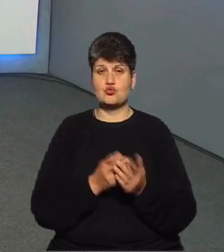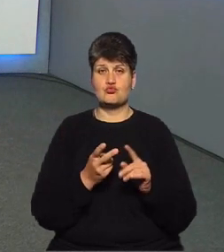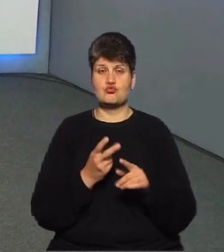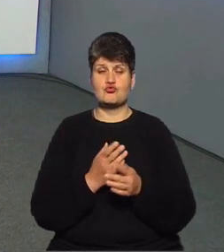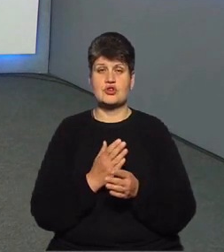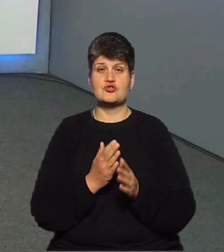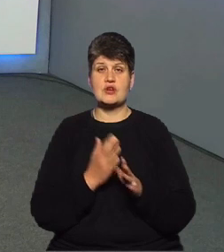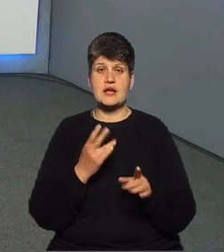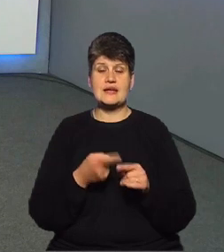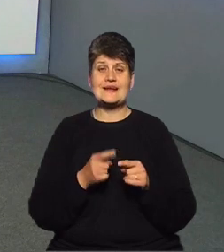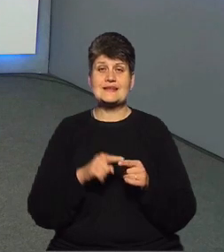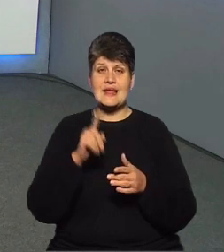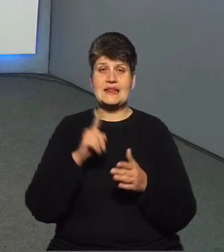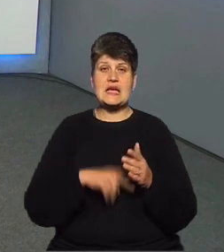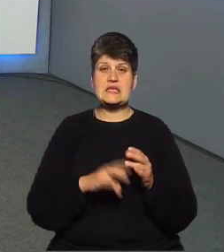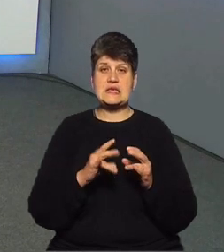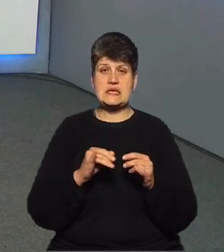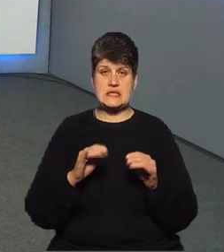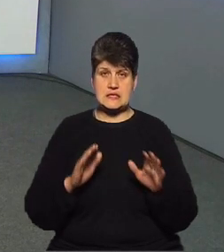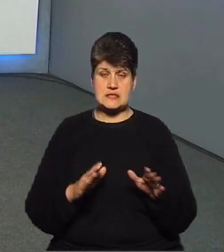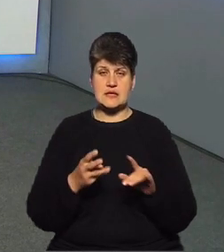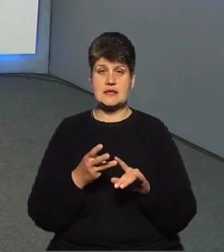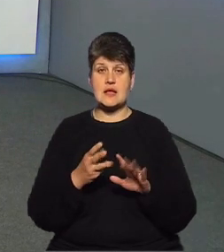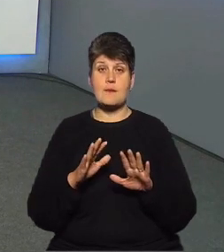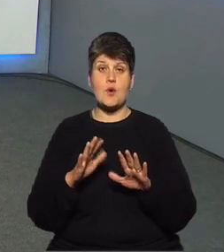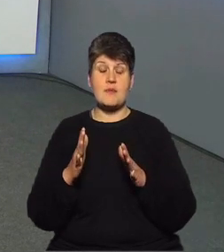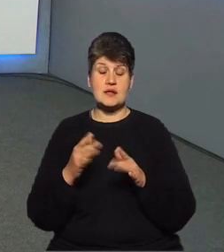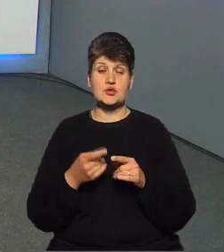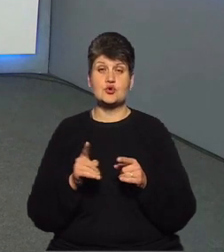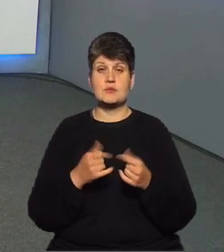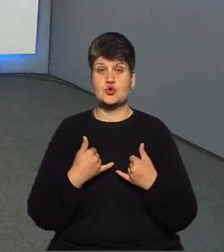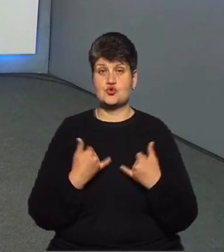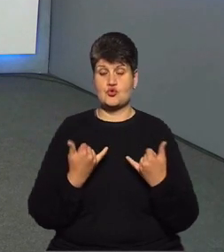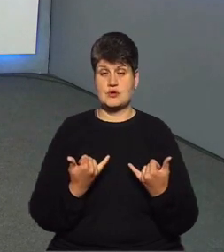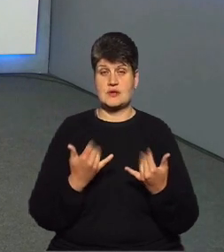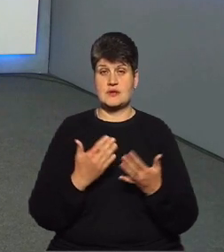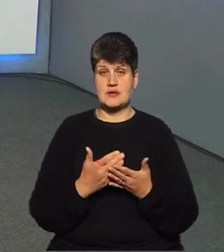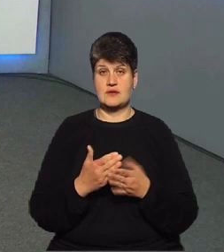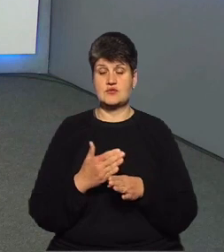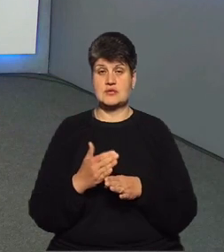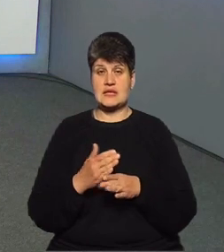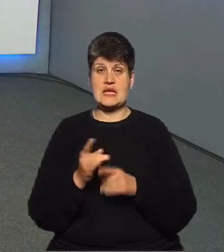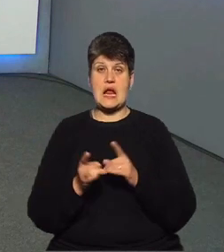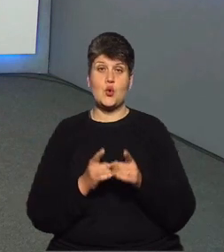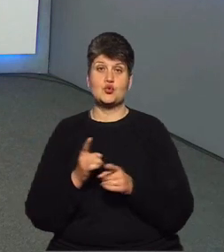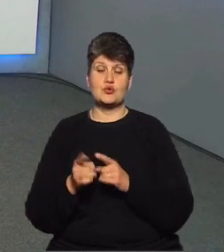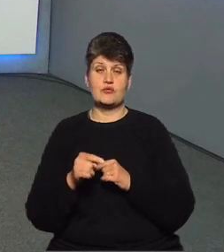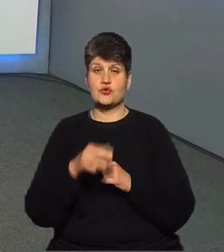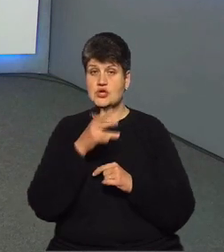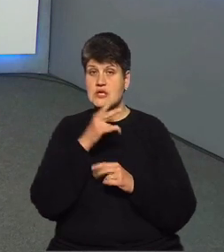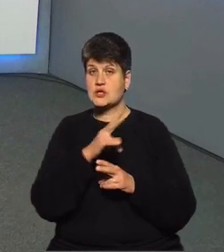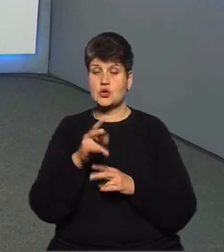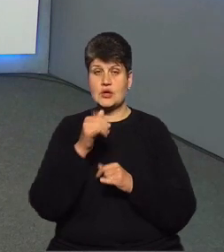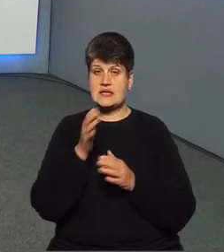водопостачання, і третій момент, що ми сьогодні знаходимося в етапі реконструкції, і в той же час ніхто з нас не знімає обов'язку